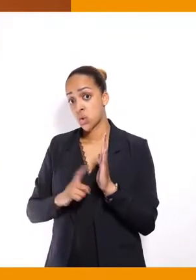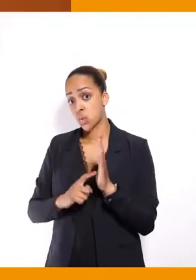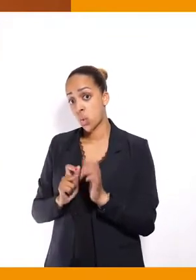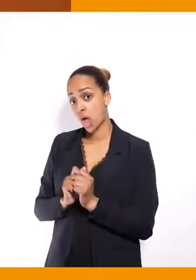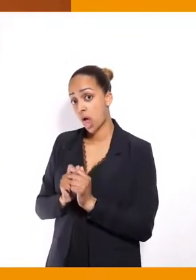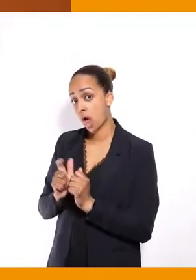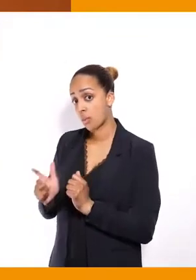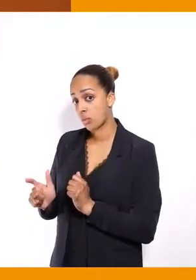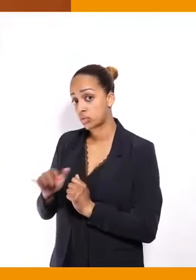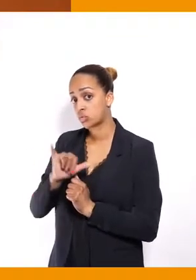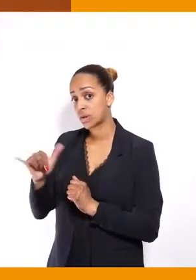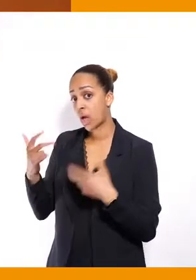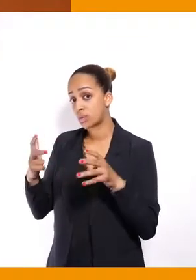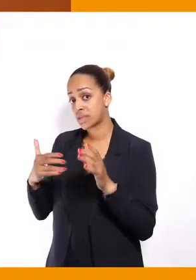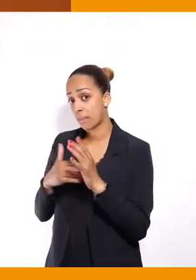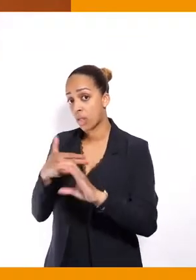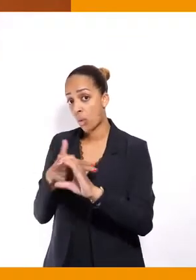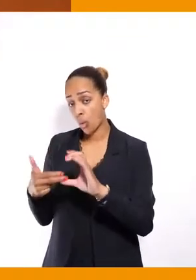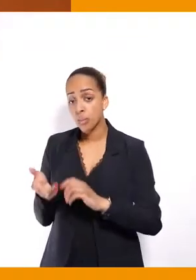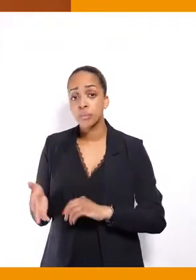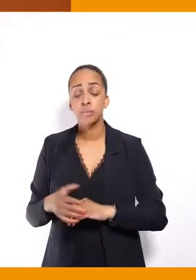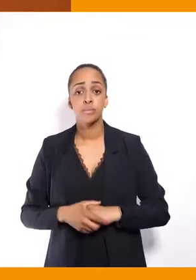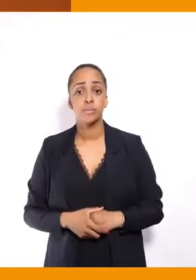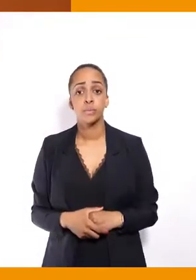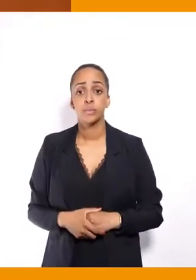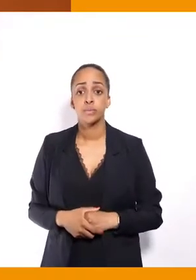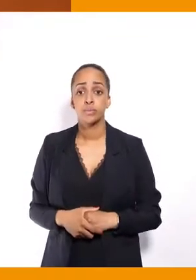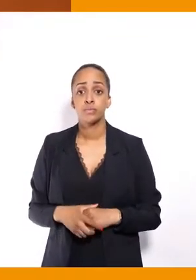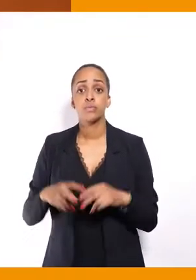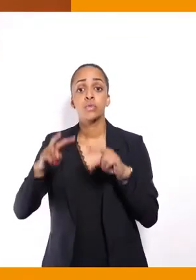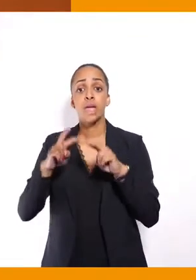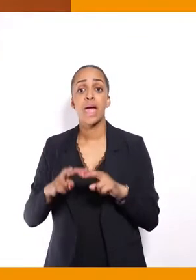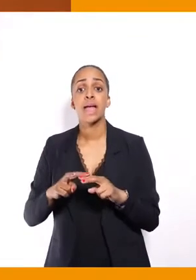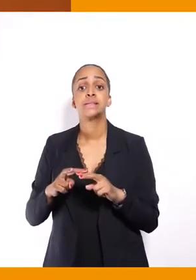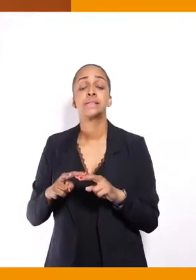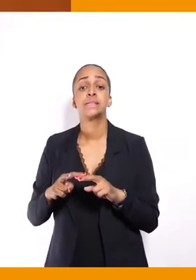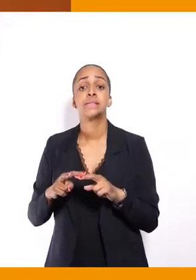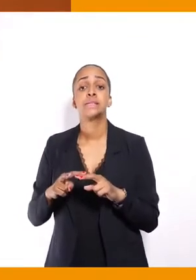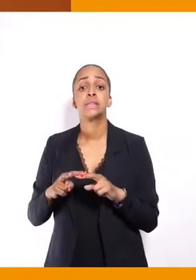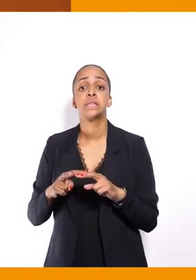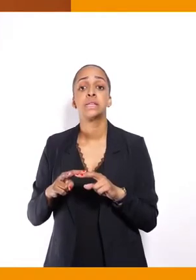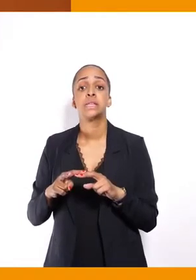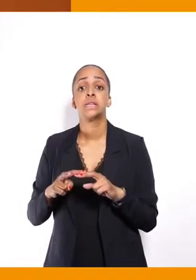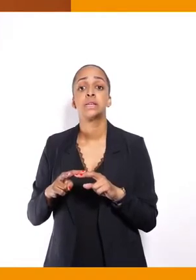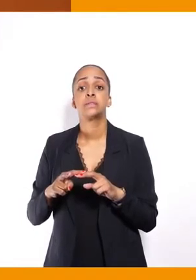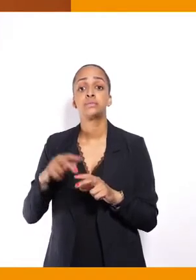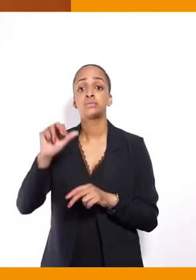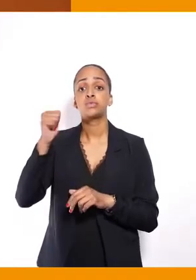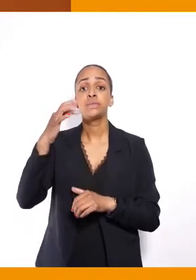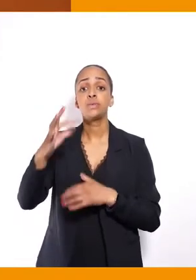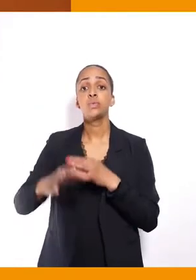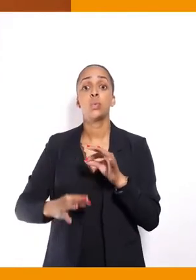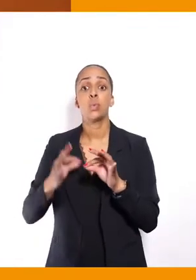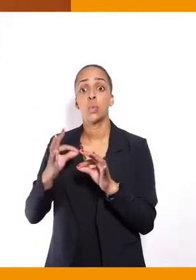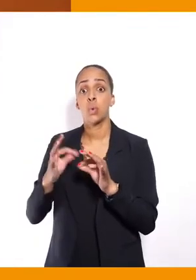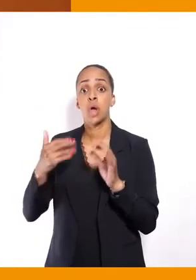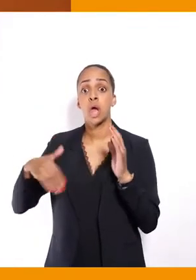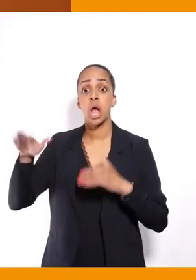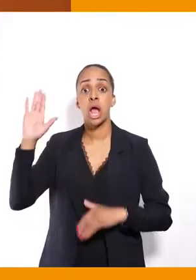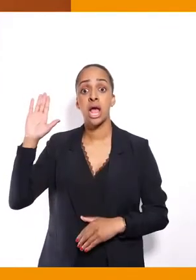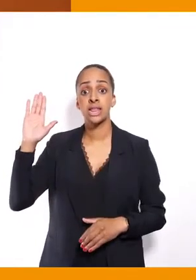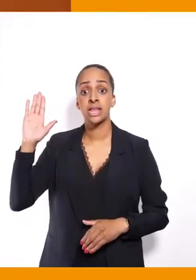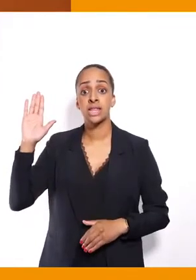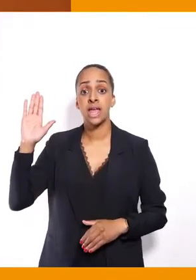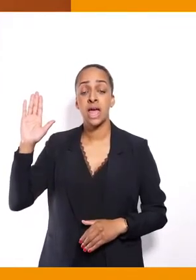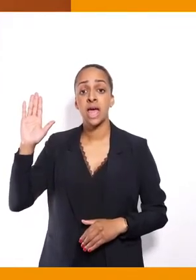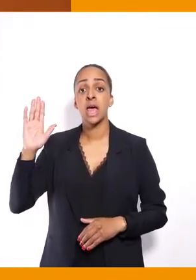jusqu'à 800 000 euros. Tous les autres candidats du premier tour ont